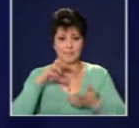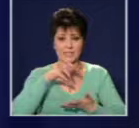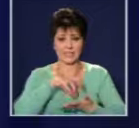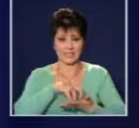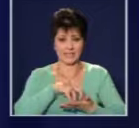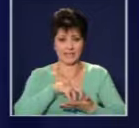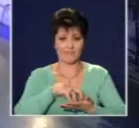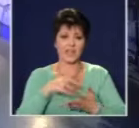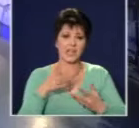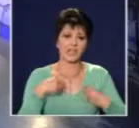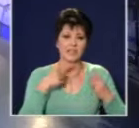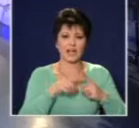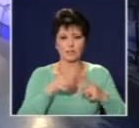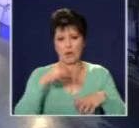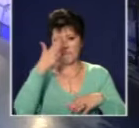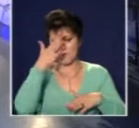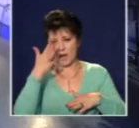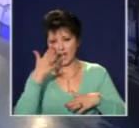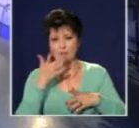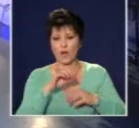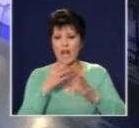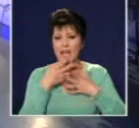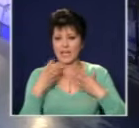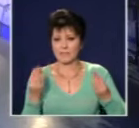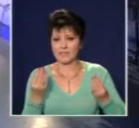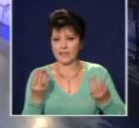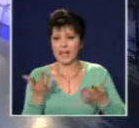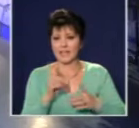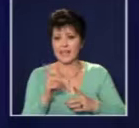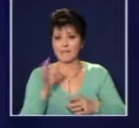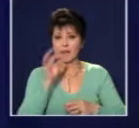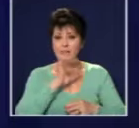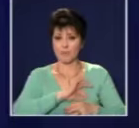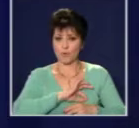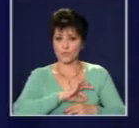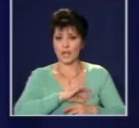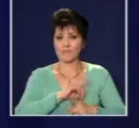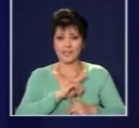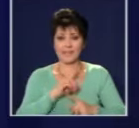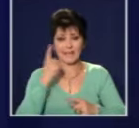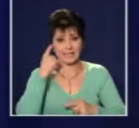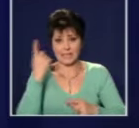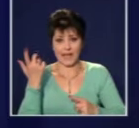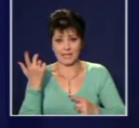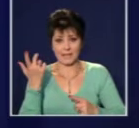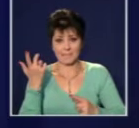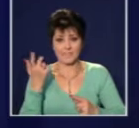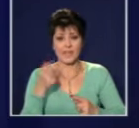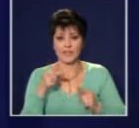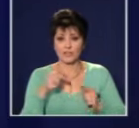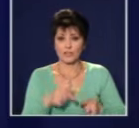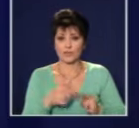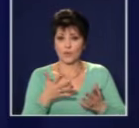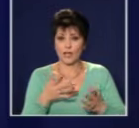отвод или по болест или нещо друго и тогава се получава, че няма прозрачност. И в този момент, в който може да се